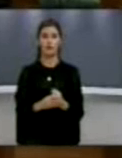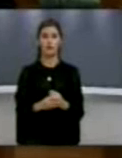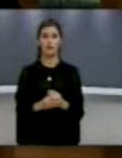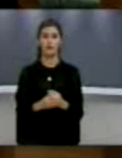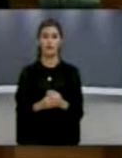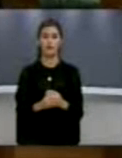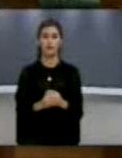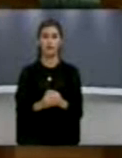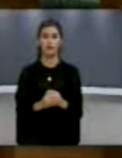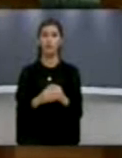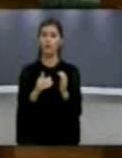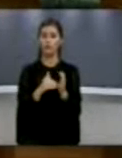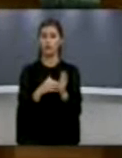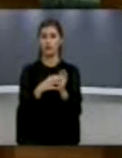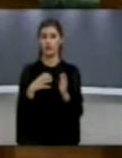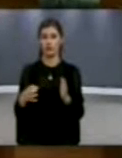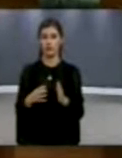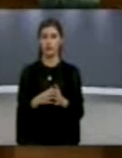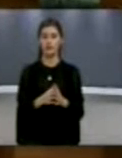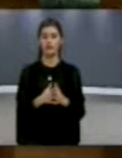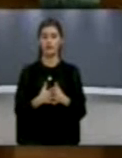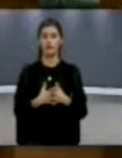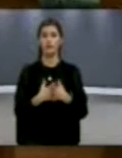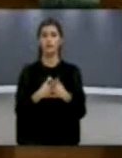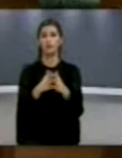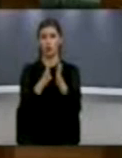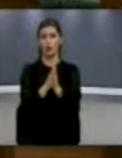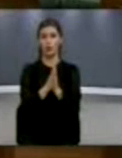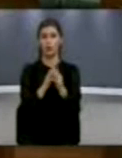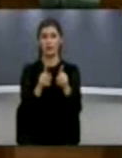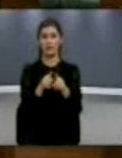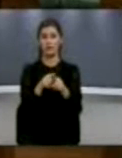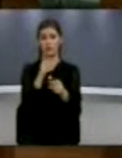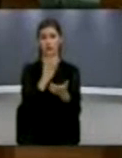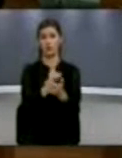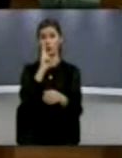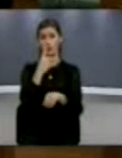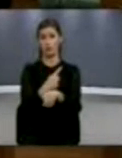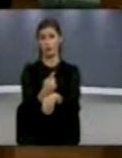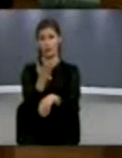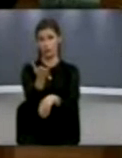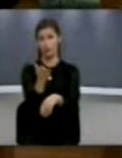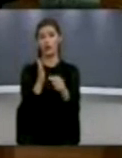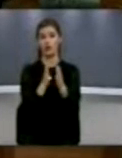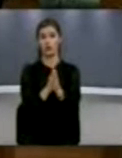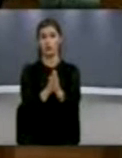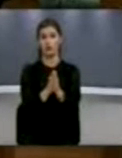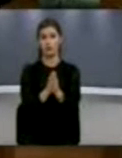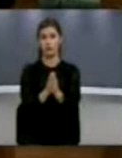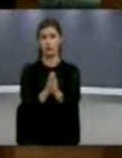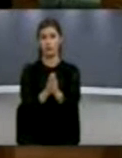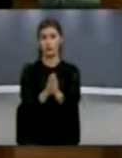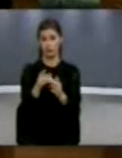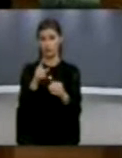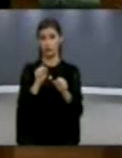Regjia, lutëm e vazhdo, vetëm edhe mundësisht, realisht të 12 minuta, vazhdo po më realisht, të